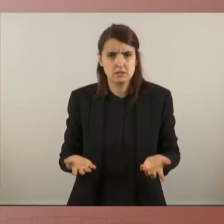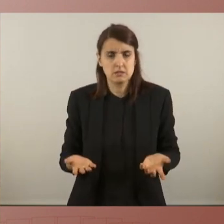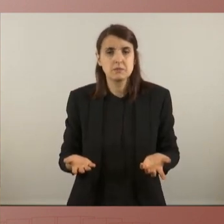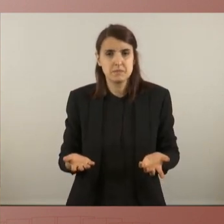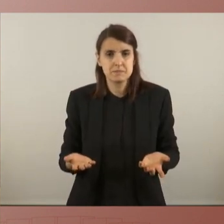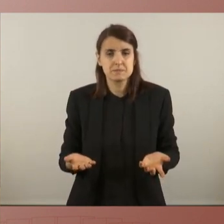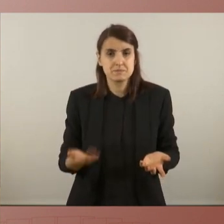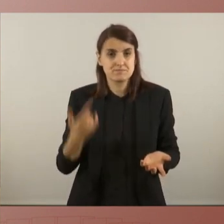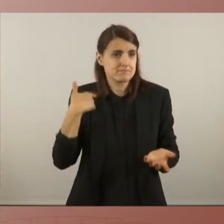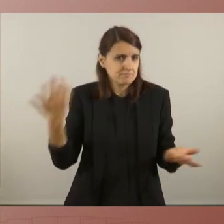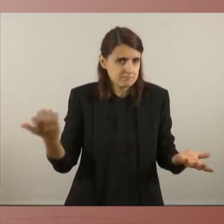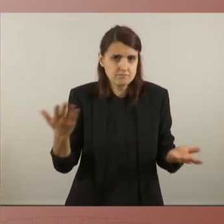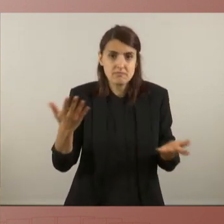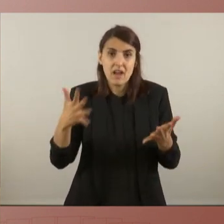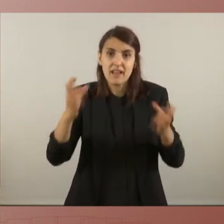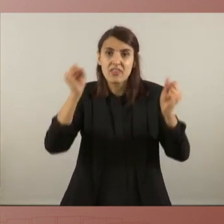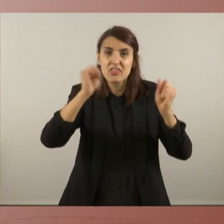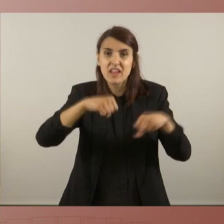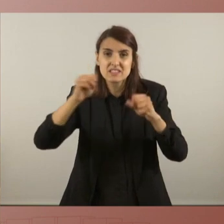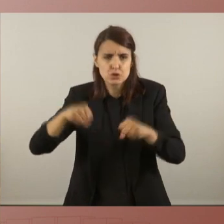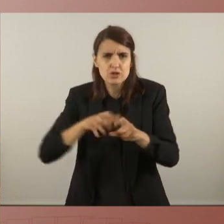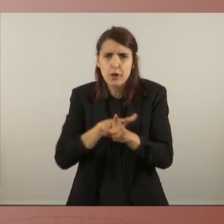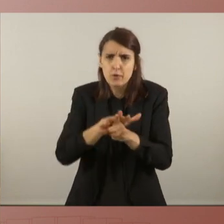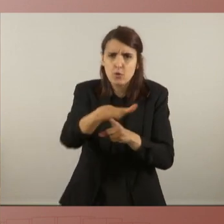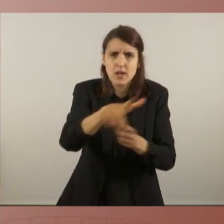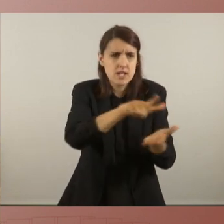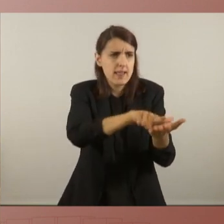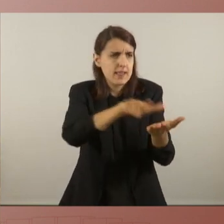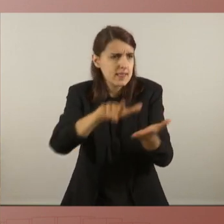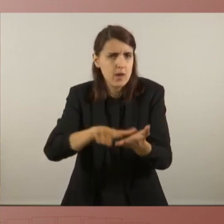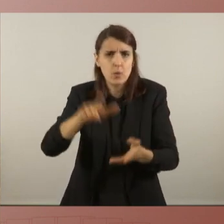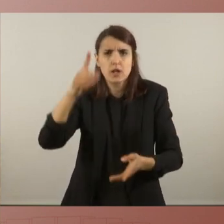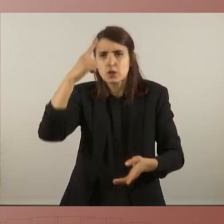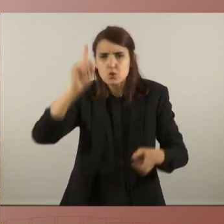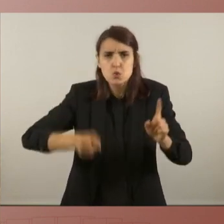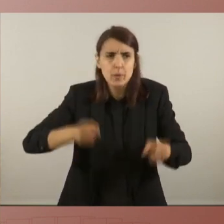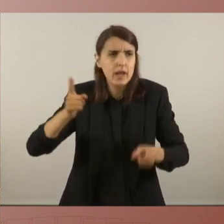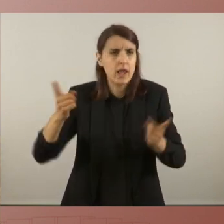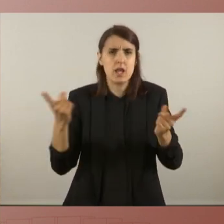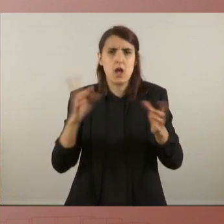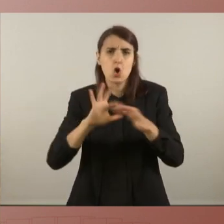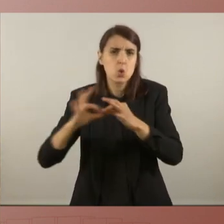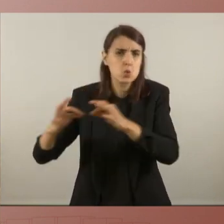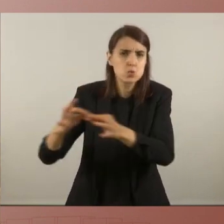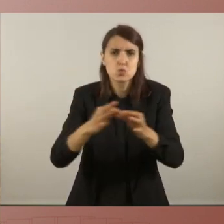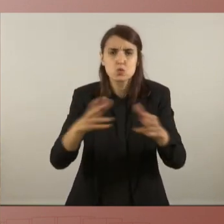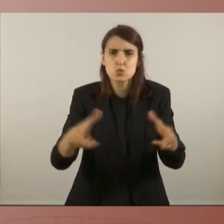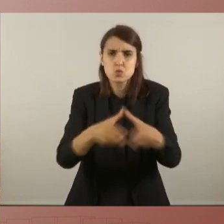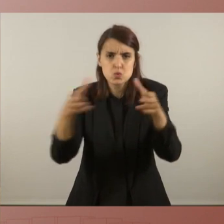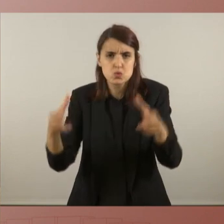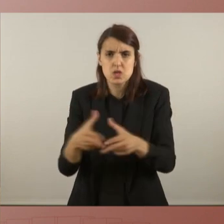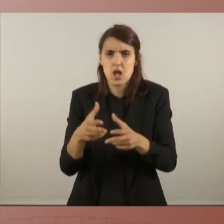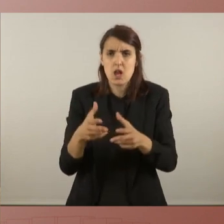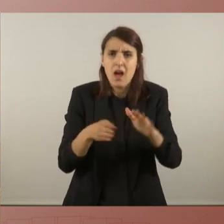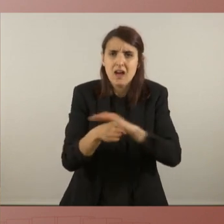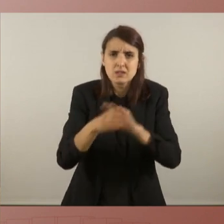tot, el paisatge, la llengua, la vida comunitària, la sobirania, la llibertat, la cohesió social, les oportunitats, l'accés a